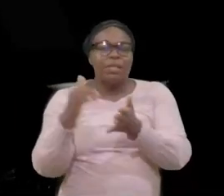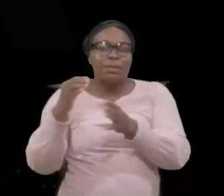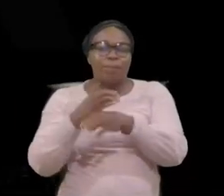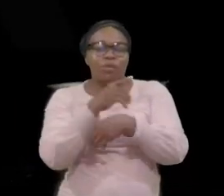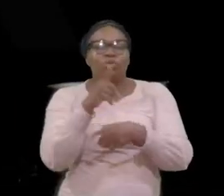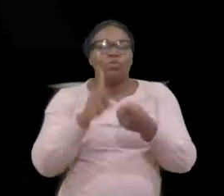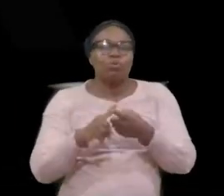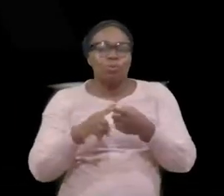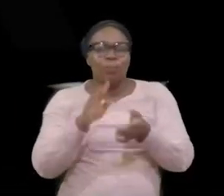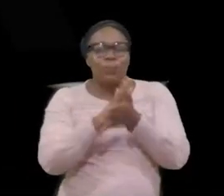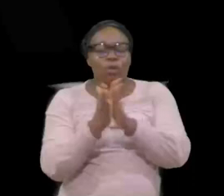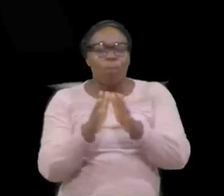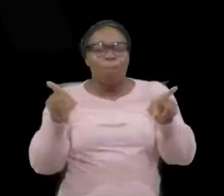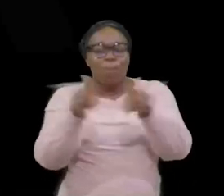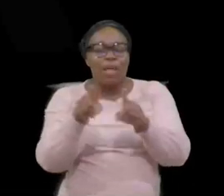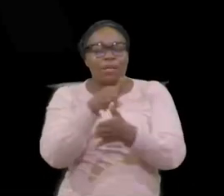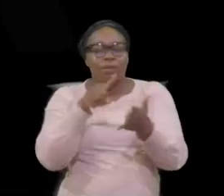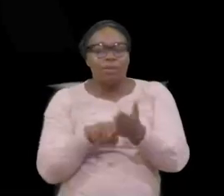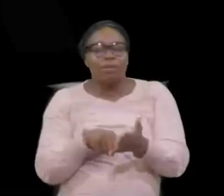t'a poussé à être comme ça.